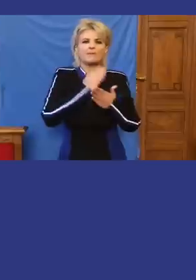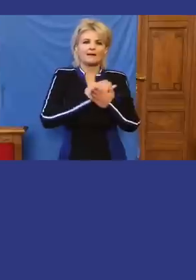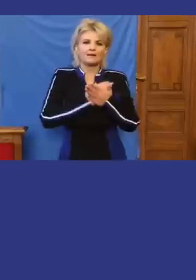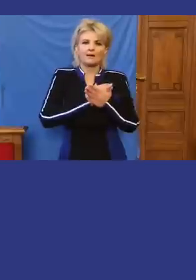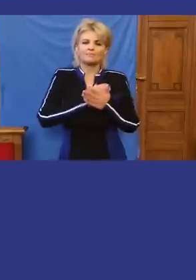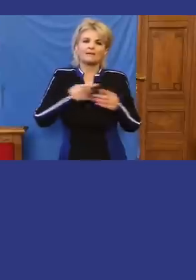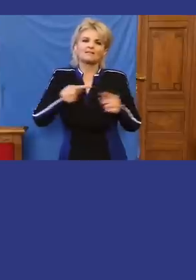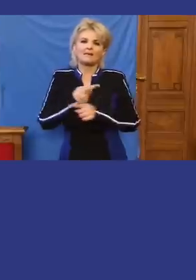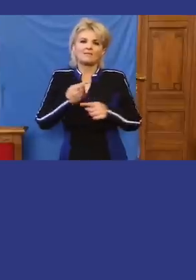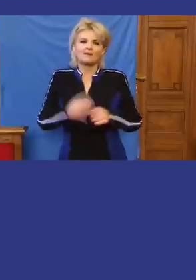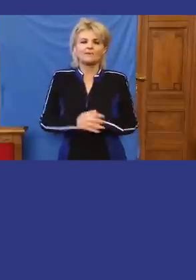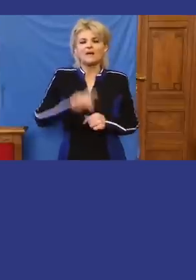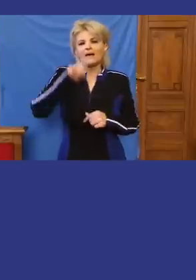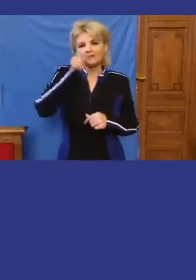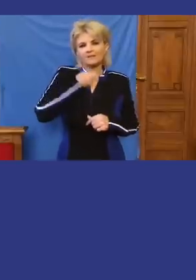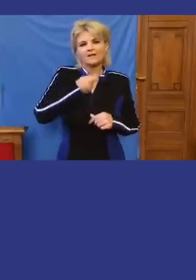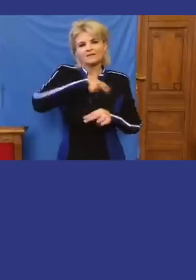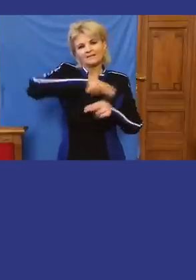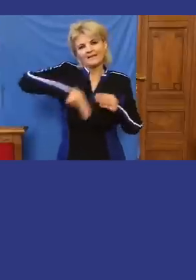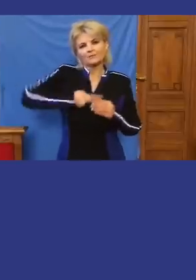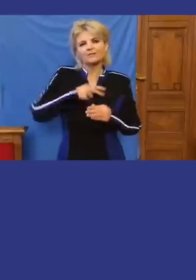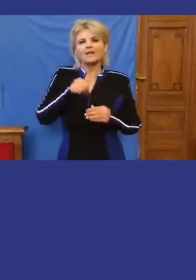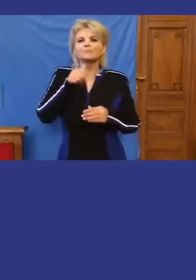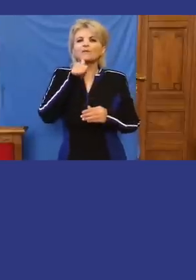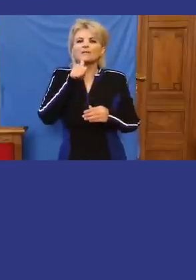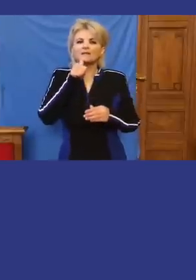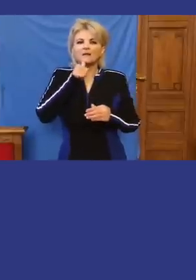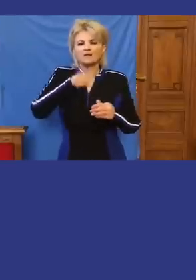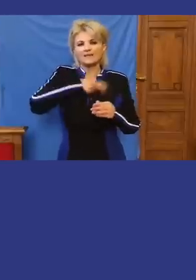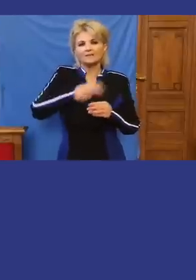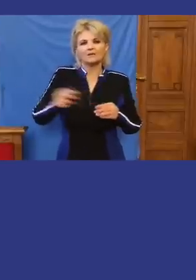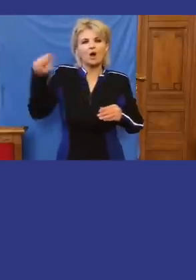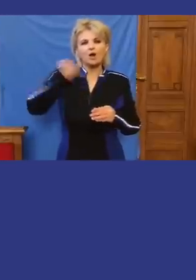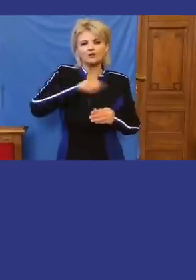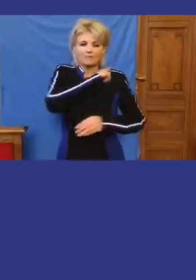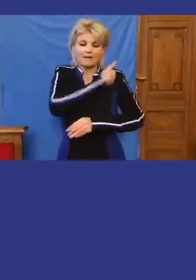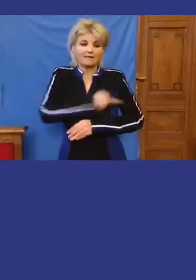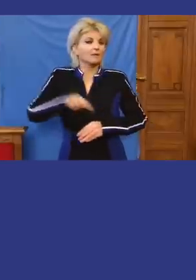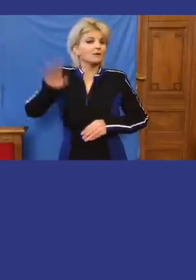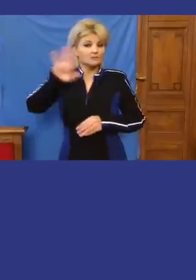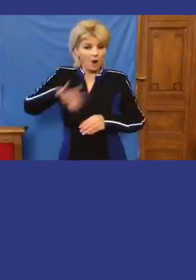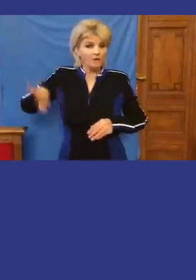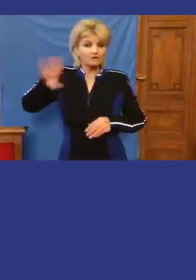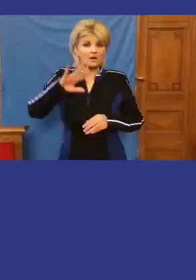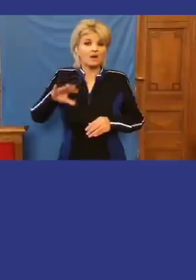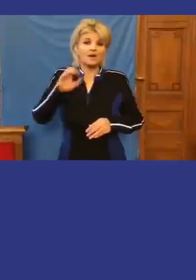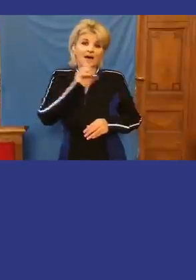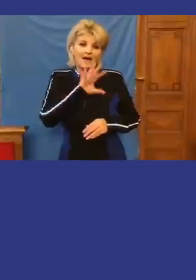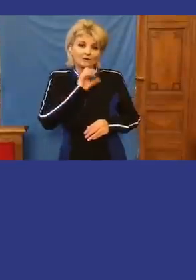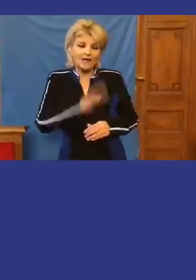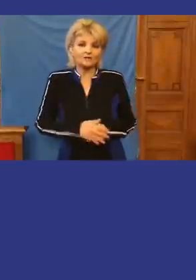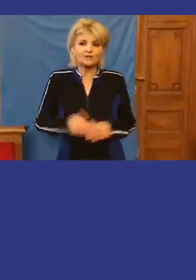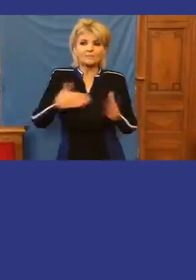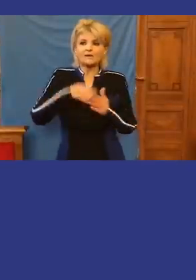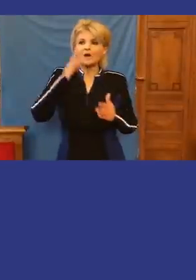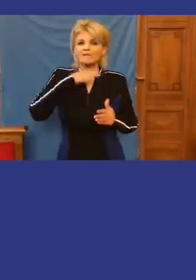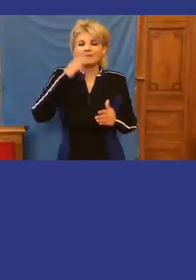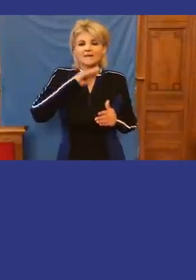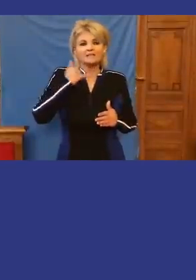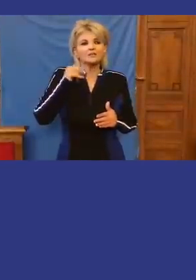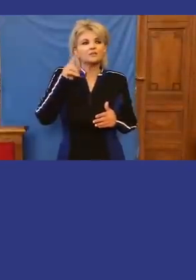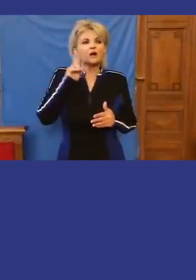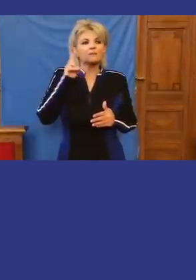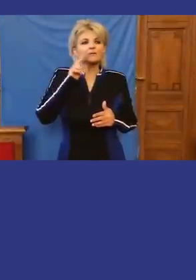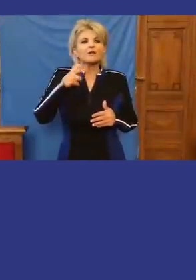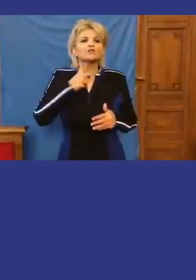eltitkolva, titkosíva a szerződést leszerződni Putyinnal, atomenergiára, az hazaárulás. Még a Fidesz is, amikor a